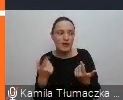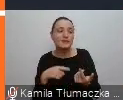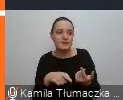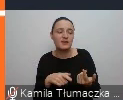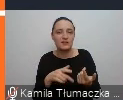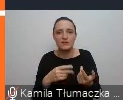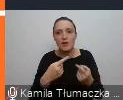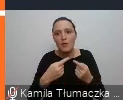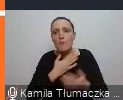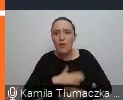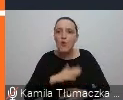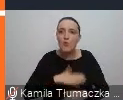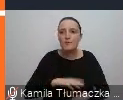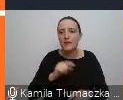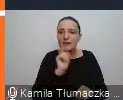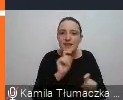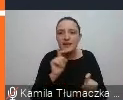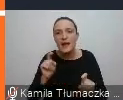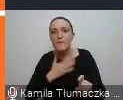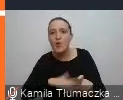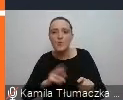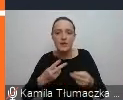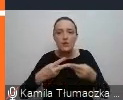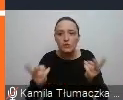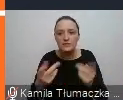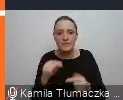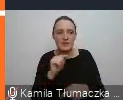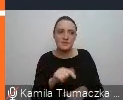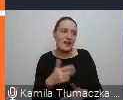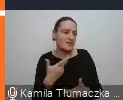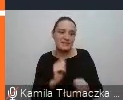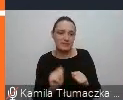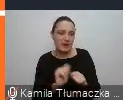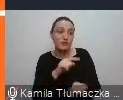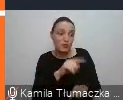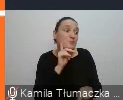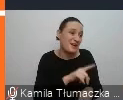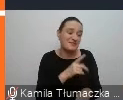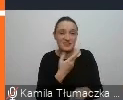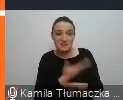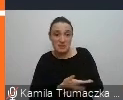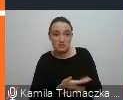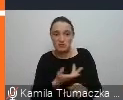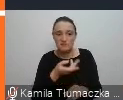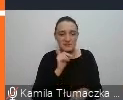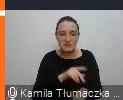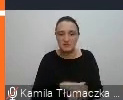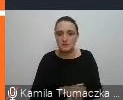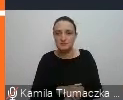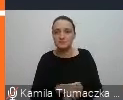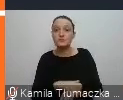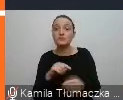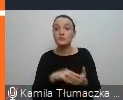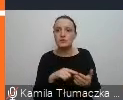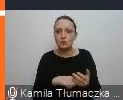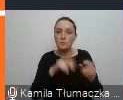I tutaj znów się powołuje czy na te raporty metod, które są udowodnione, które